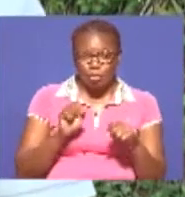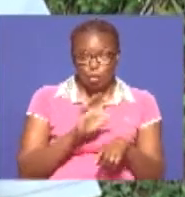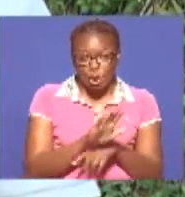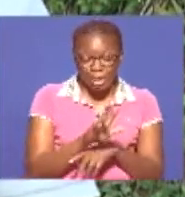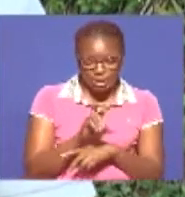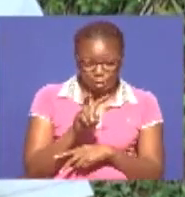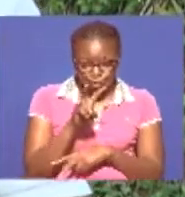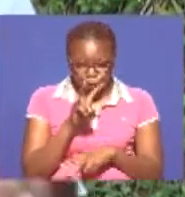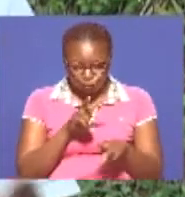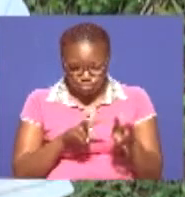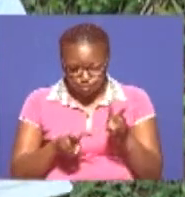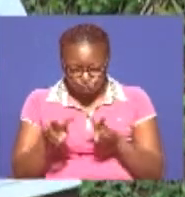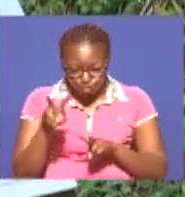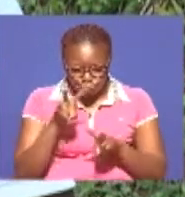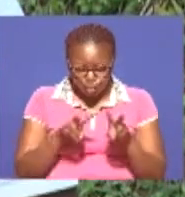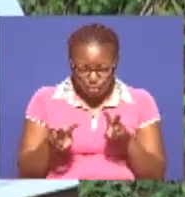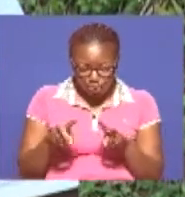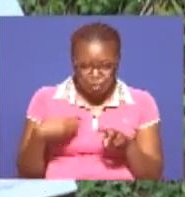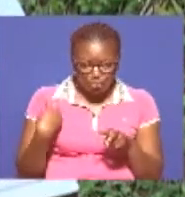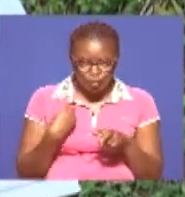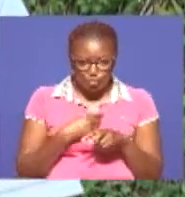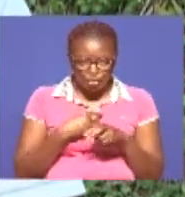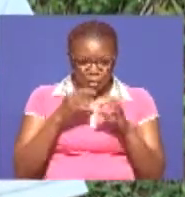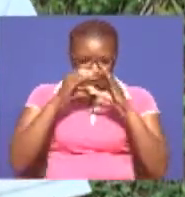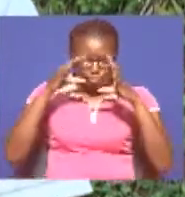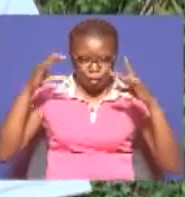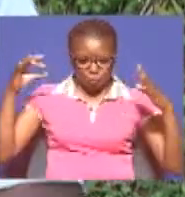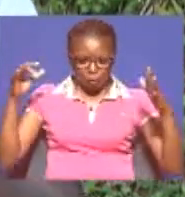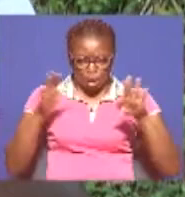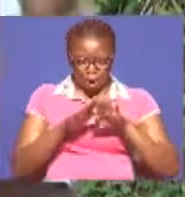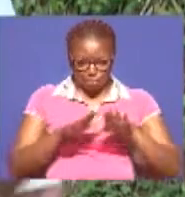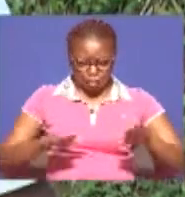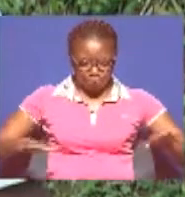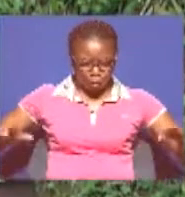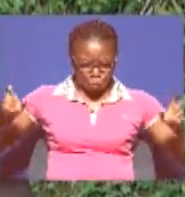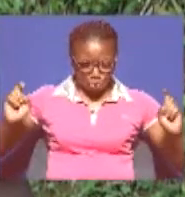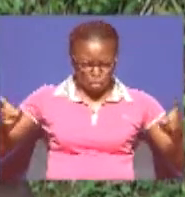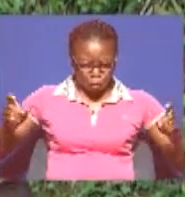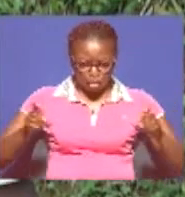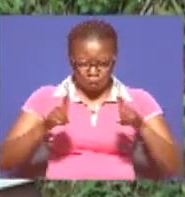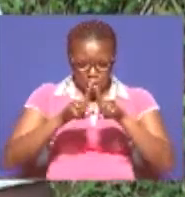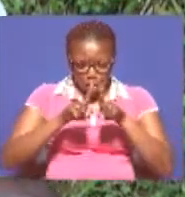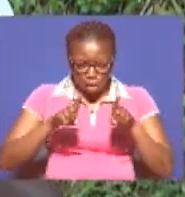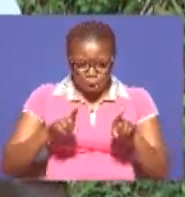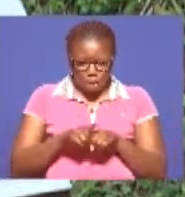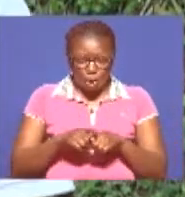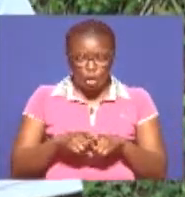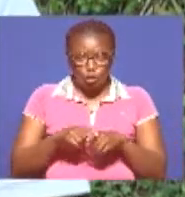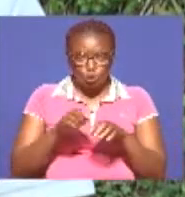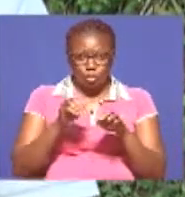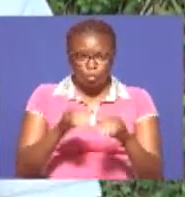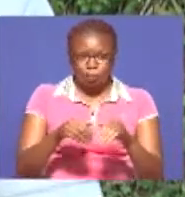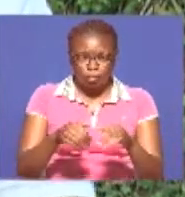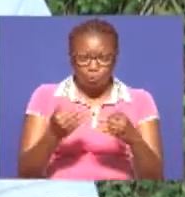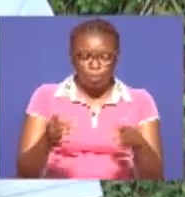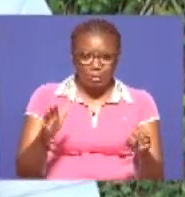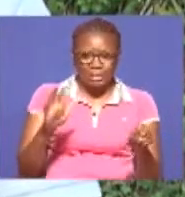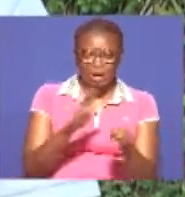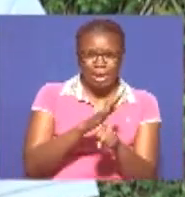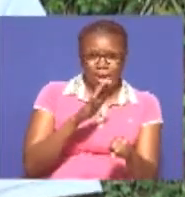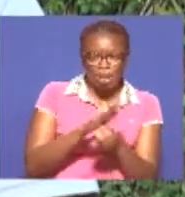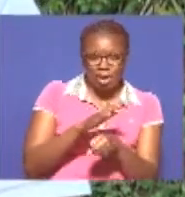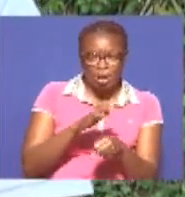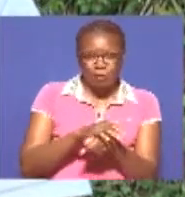kuongezea famu yetu ikuwe kubwa Pia ni kufikia watu wengi Tufikia wa ukulima wengi Tuweze